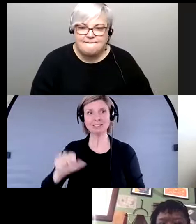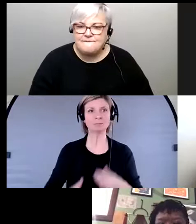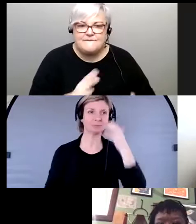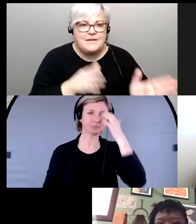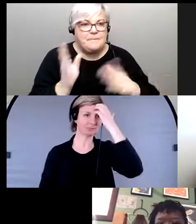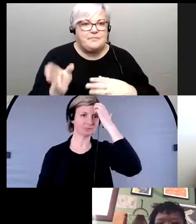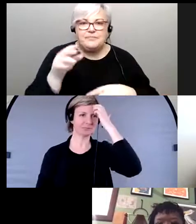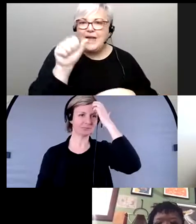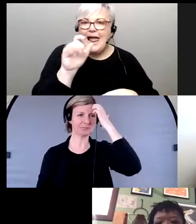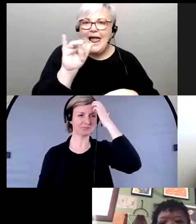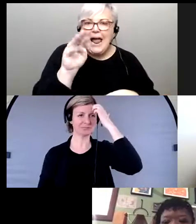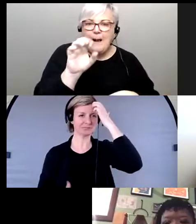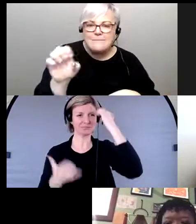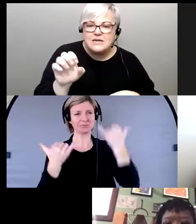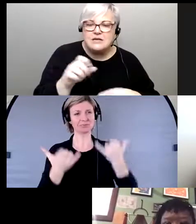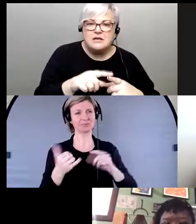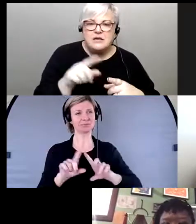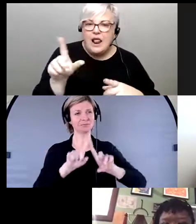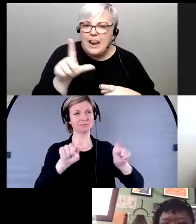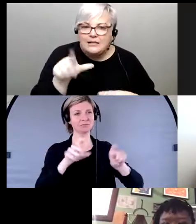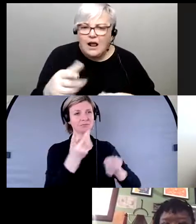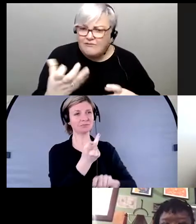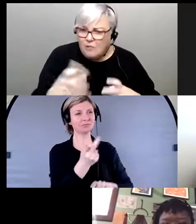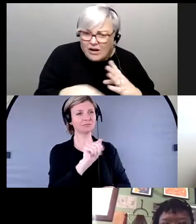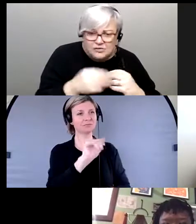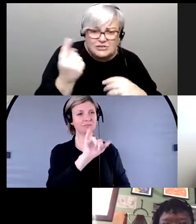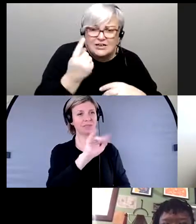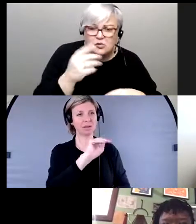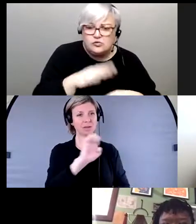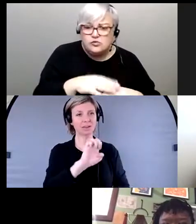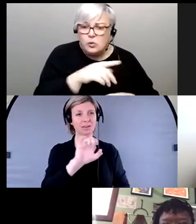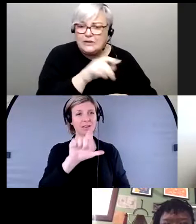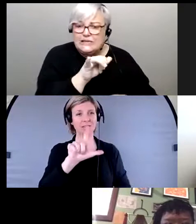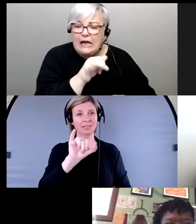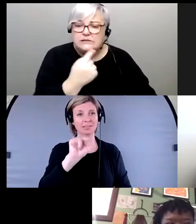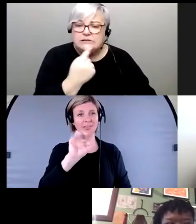Amy et Lynette est-ce qu'il quelque chose que vous voudriez rajouter à ce que Yaz a mentionné? c